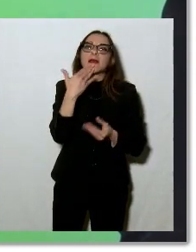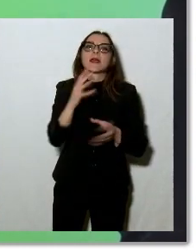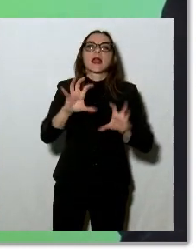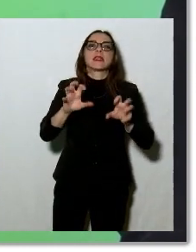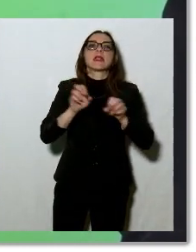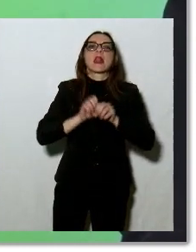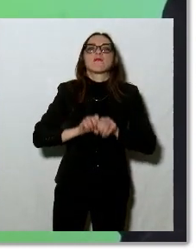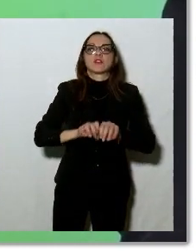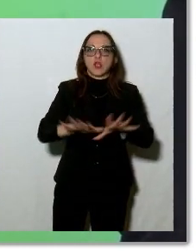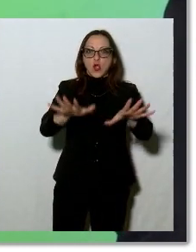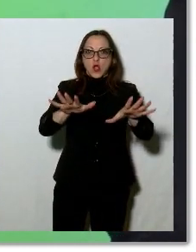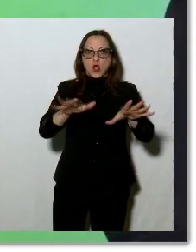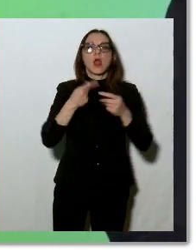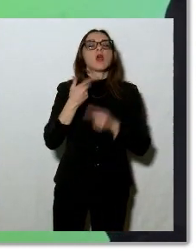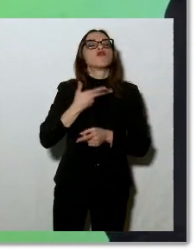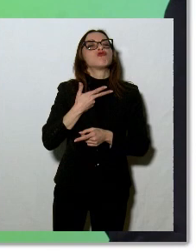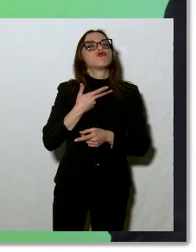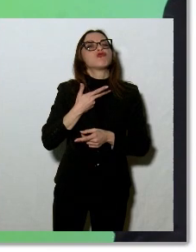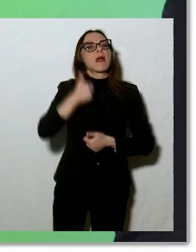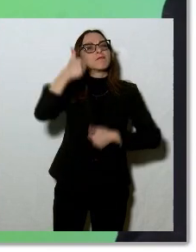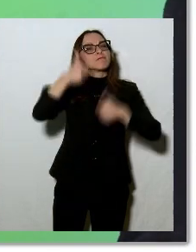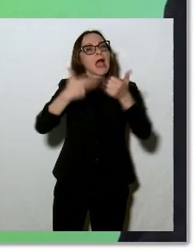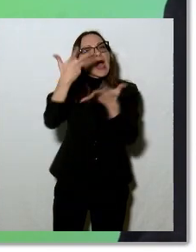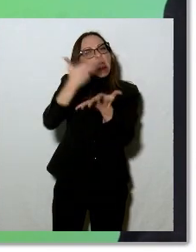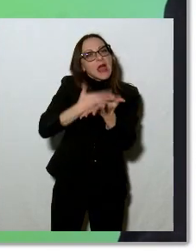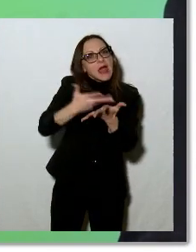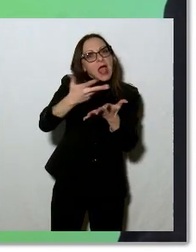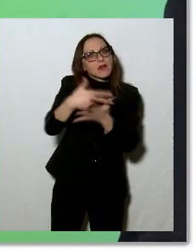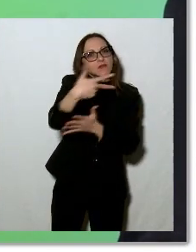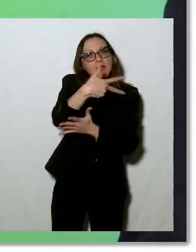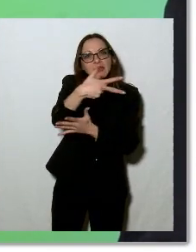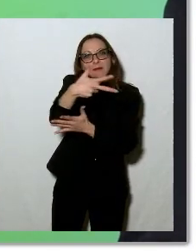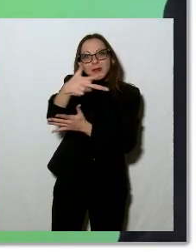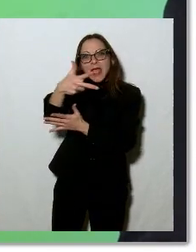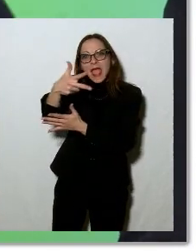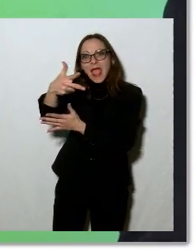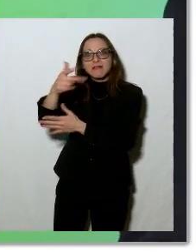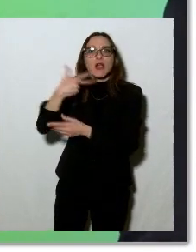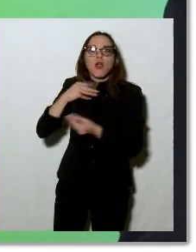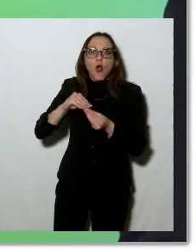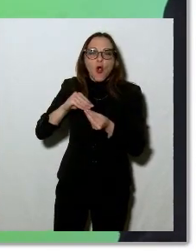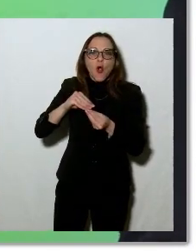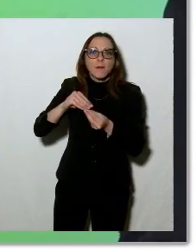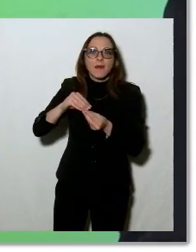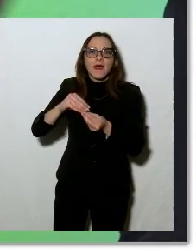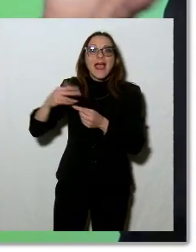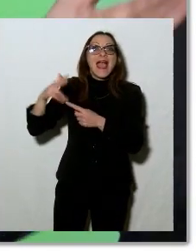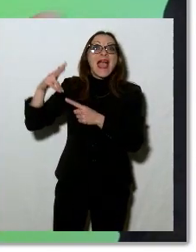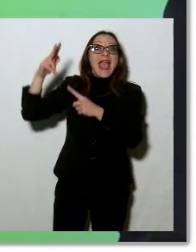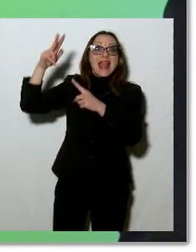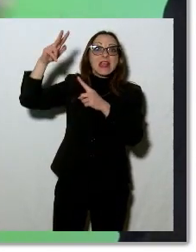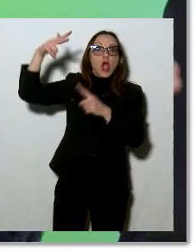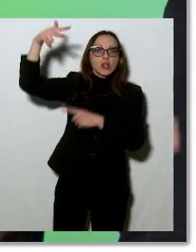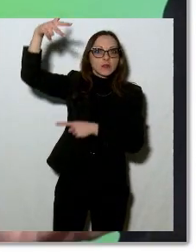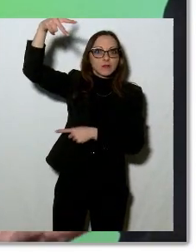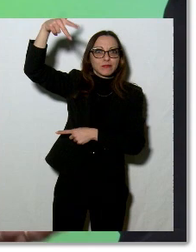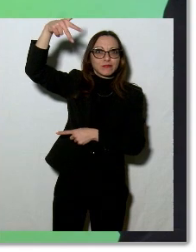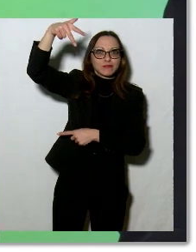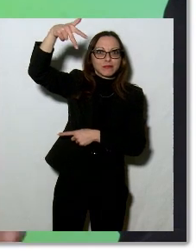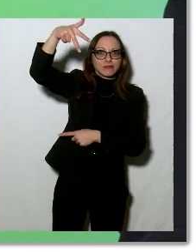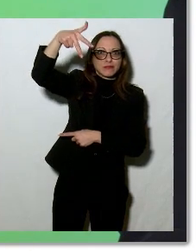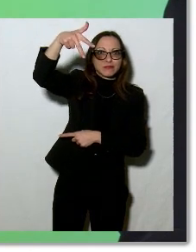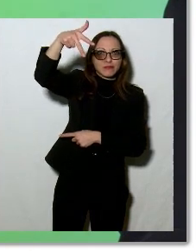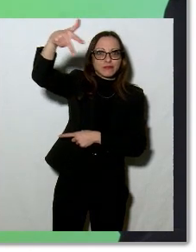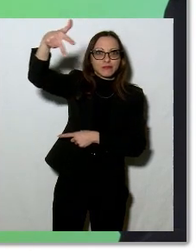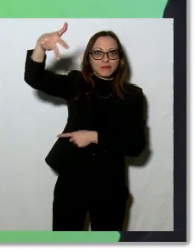corsa e il vantaggio di avere il Giro d'Italia è che le riprese televisive sono con gli elicotteri. Quindi raccontano il territorio e l'eccellenza del